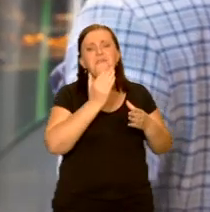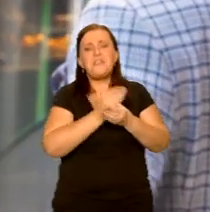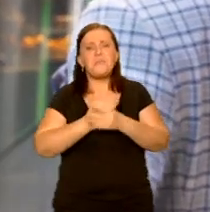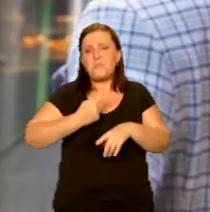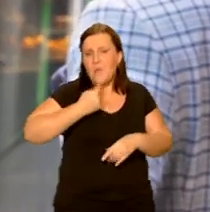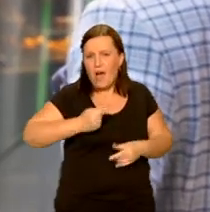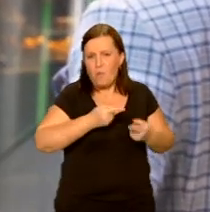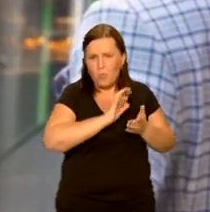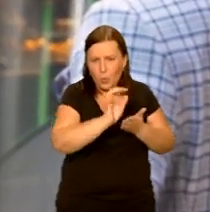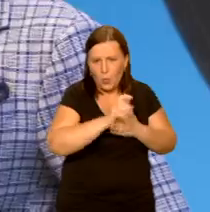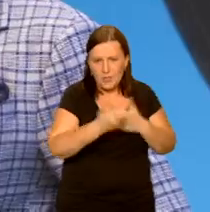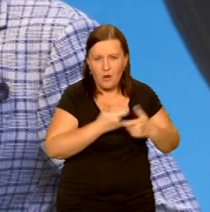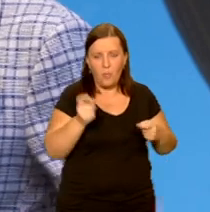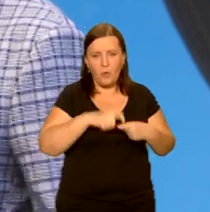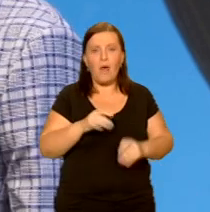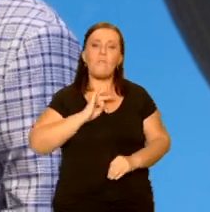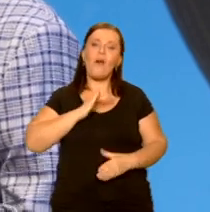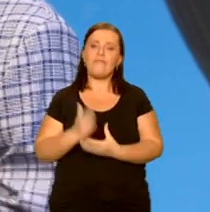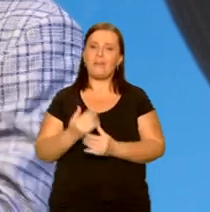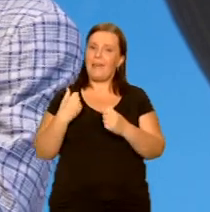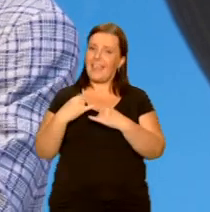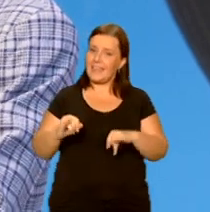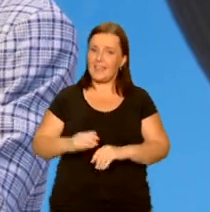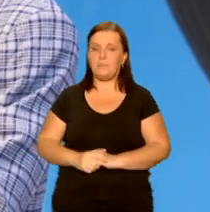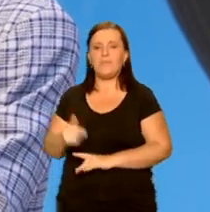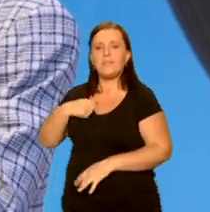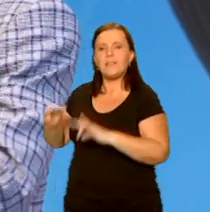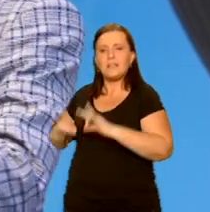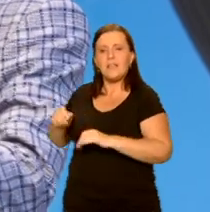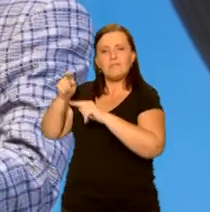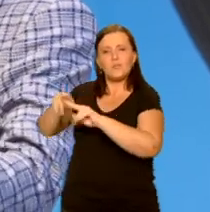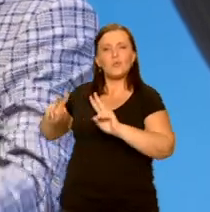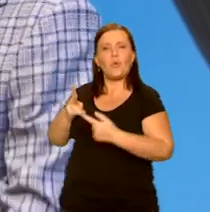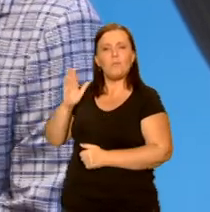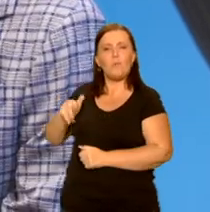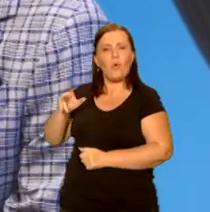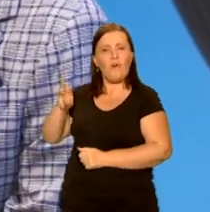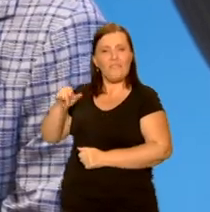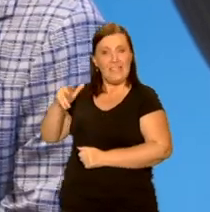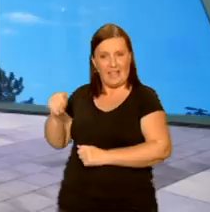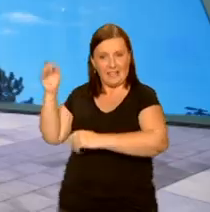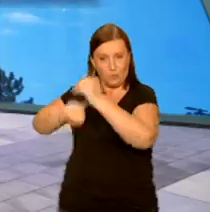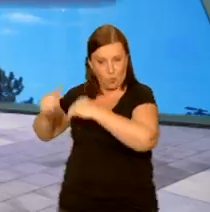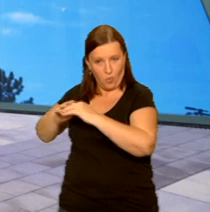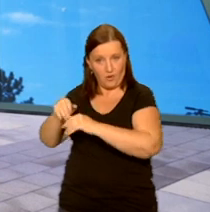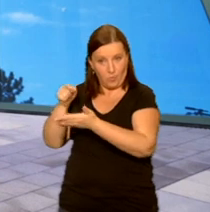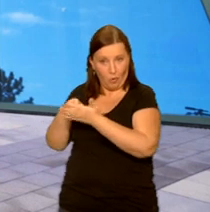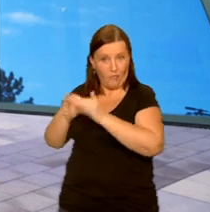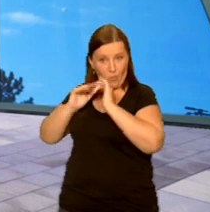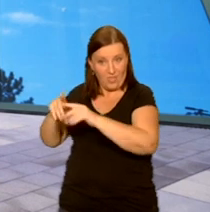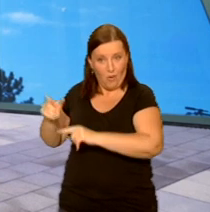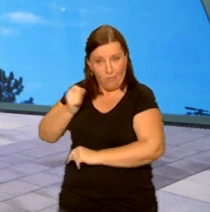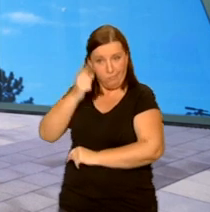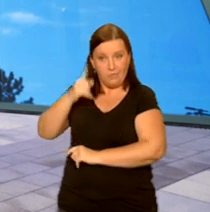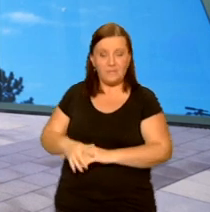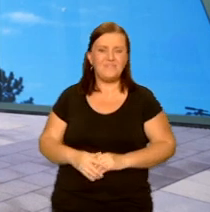nasza bezwzględnie się wyróżnia. Zastanawia mnie, czy fakt, że pochodzi Pan z Bukowiny wpłynął na to, że ten wynalazek powstał? No myślę, że tak,